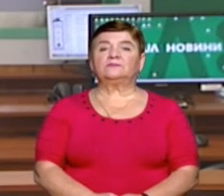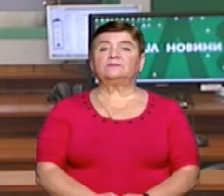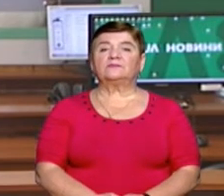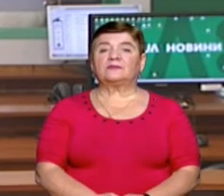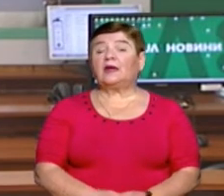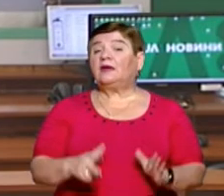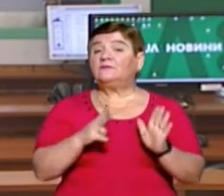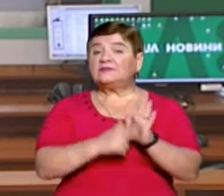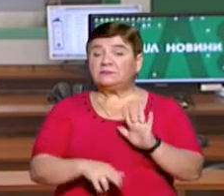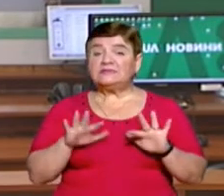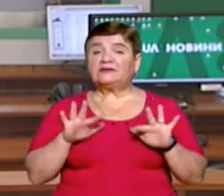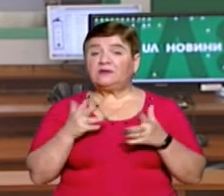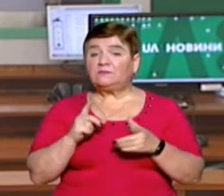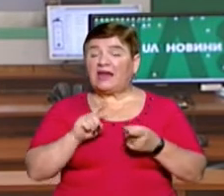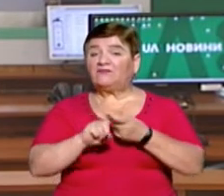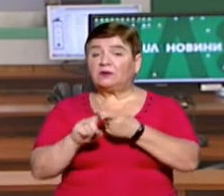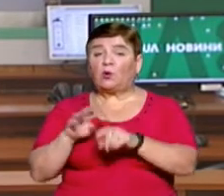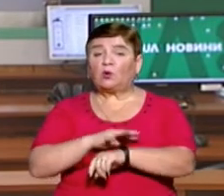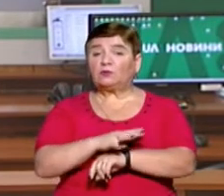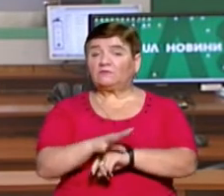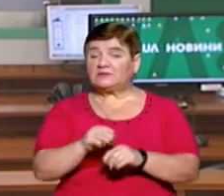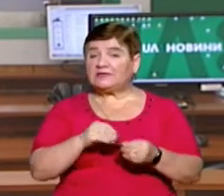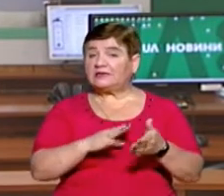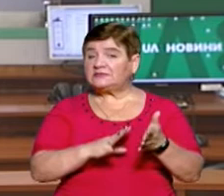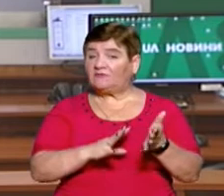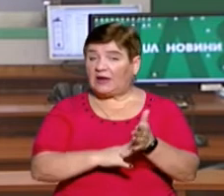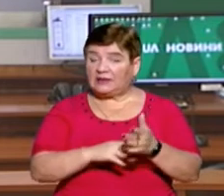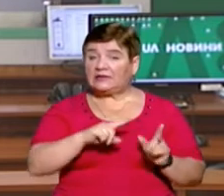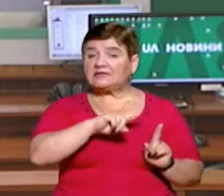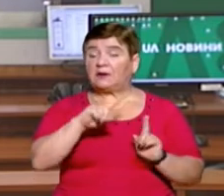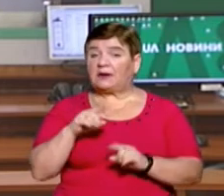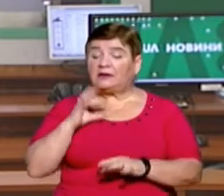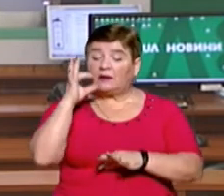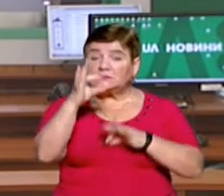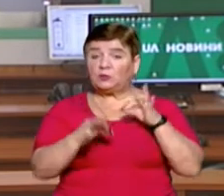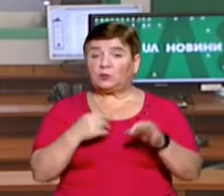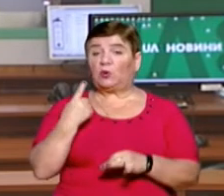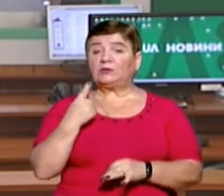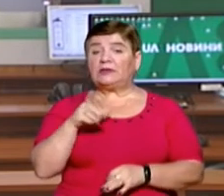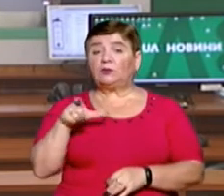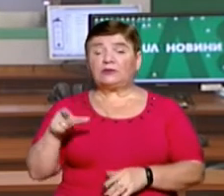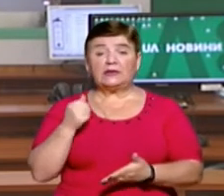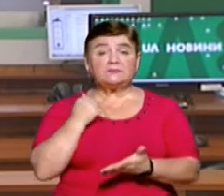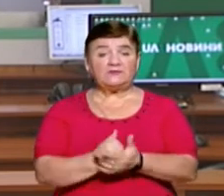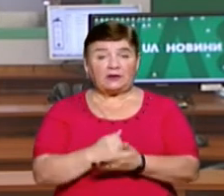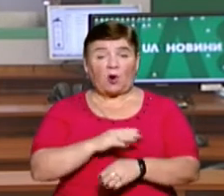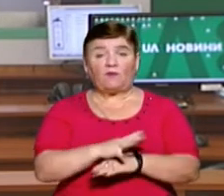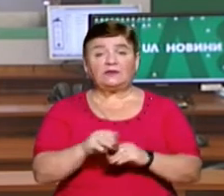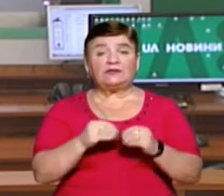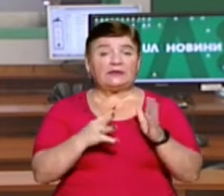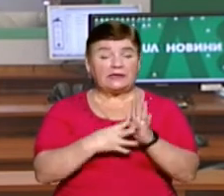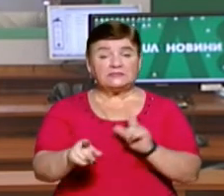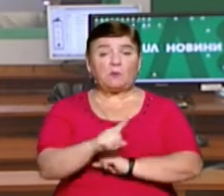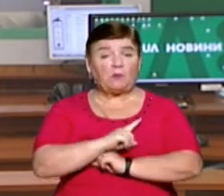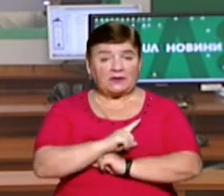80 випадків інфікування коронавірусом зареєстрували на Закарпатті за добу. Одна людина з підтвердженим діагнозом COVID-19